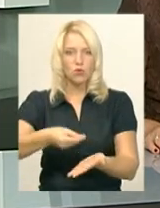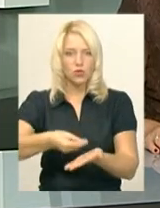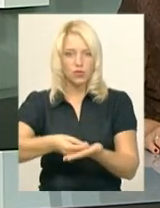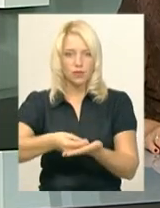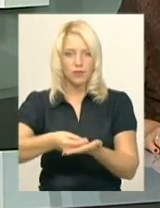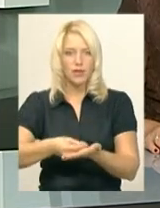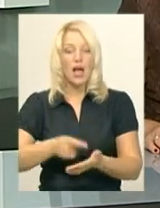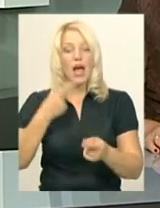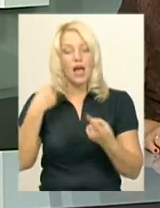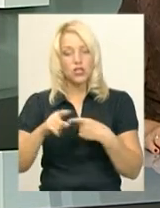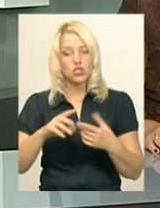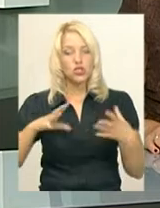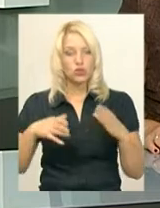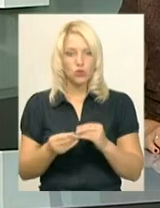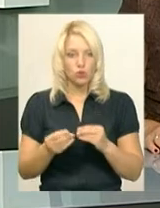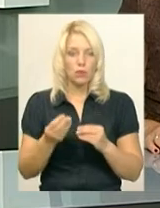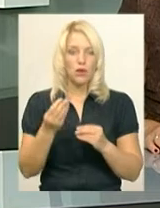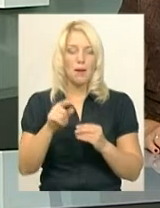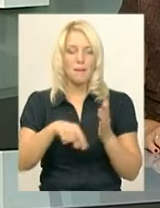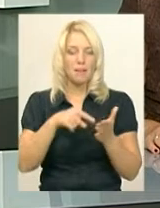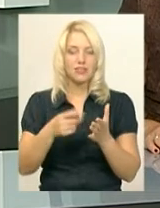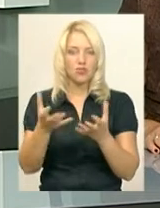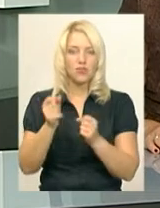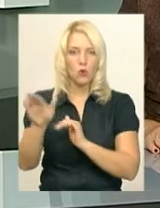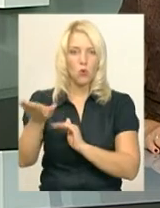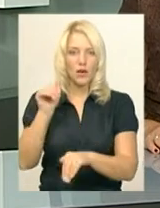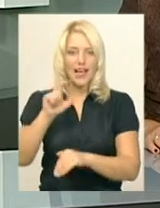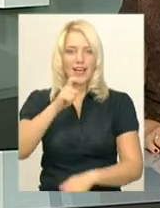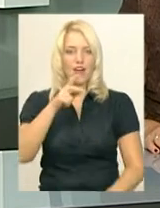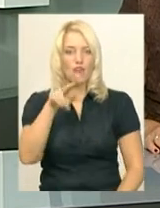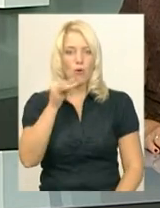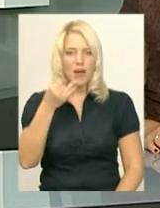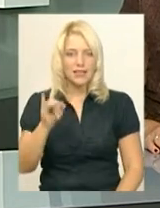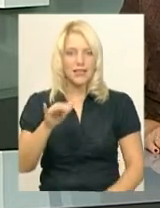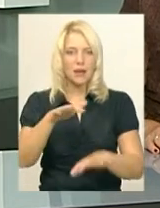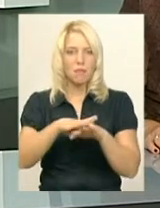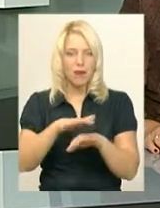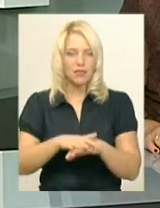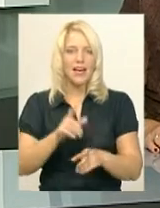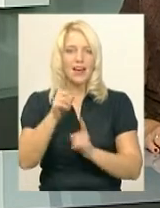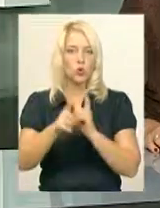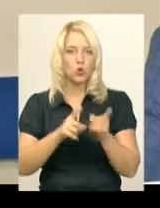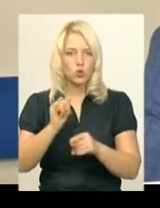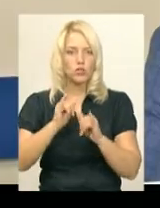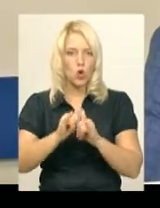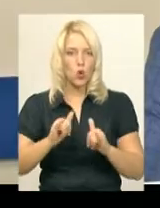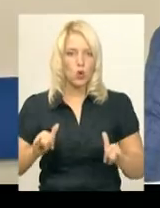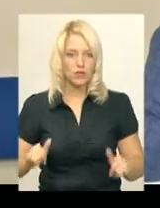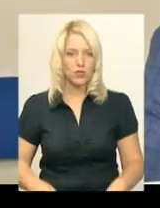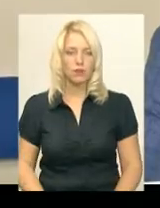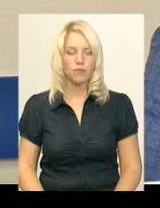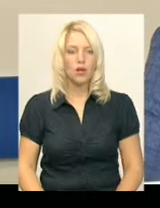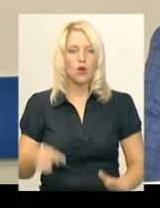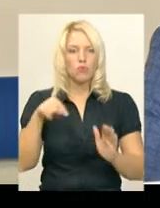Симчишин. Решта суми місто візьме в кредит, зокрема в Європейського банку реконструкції та розвитку. По суті,